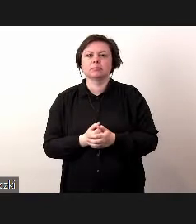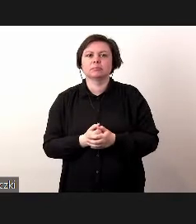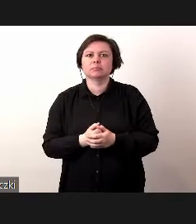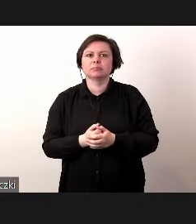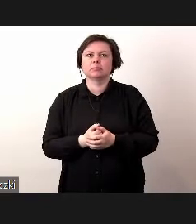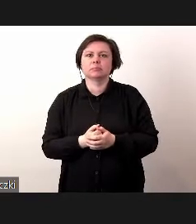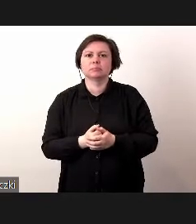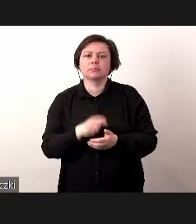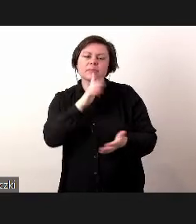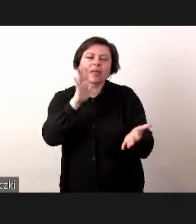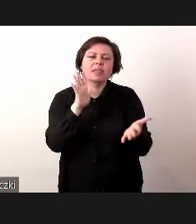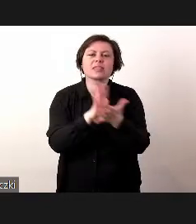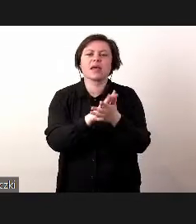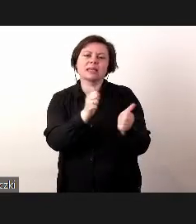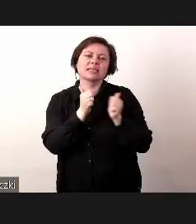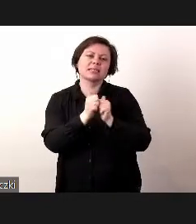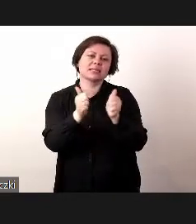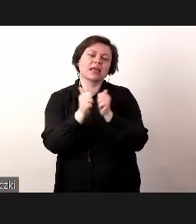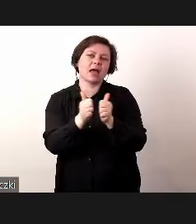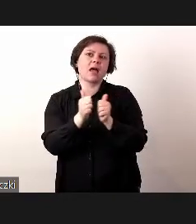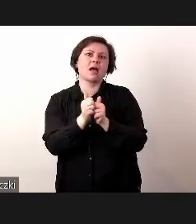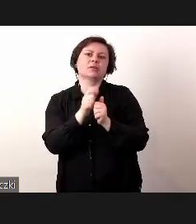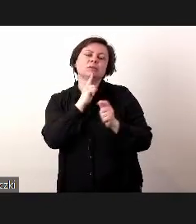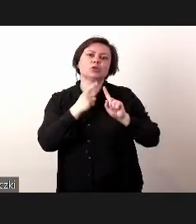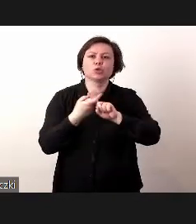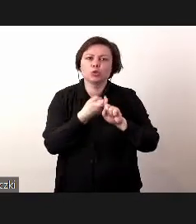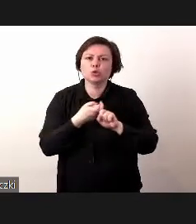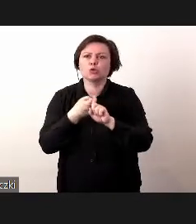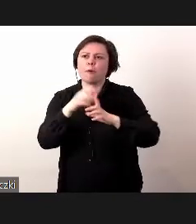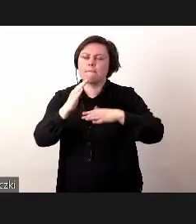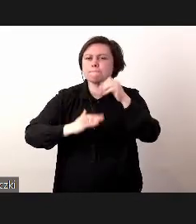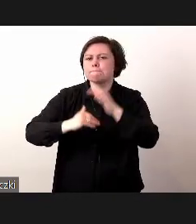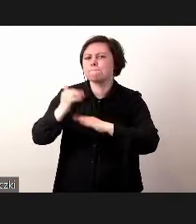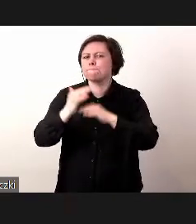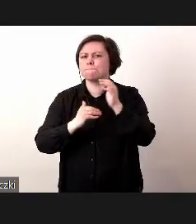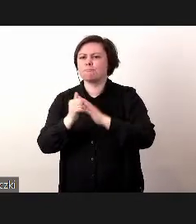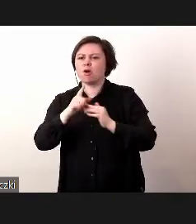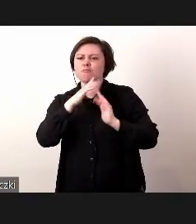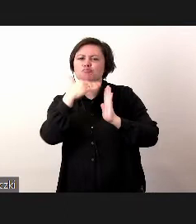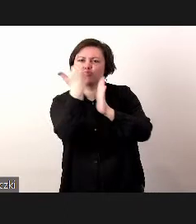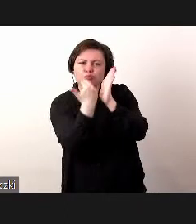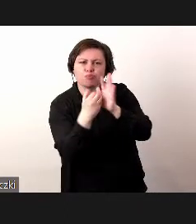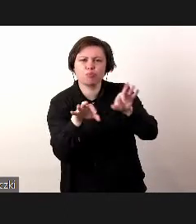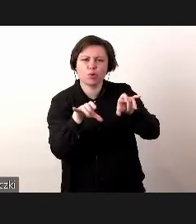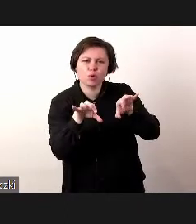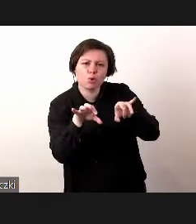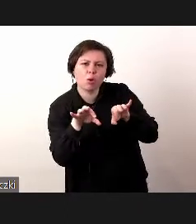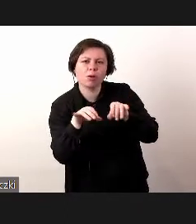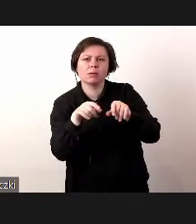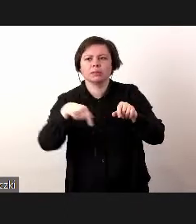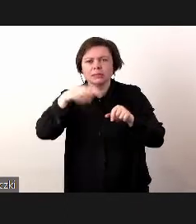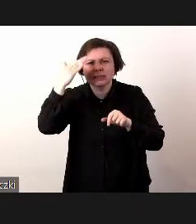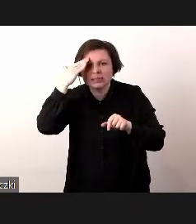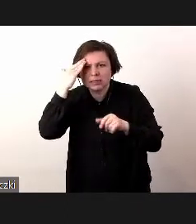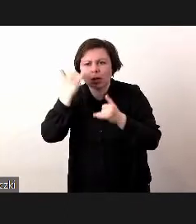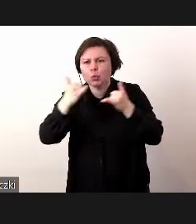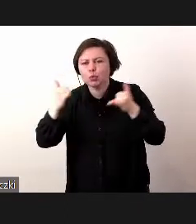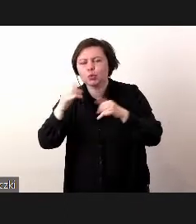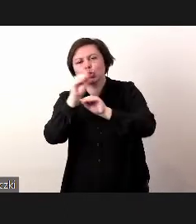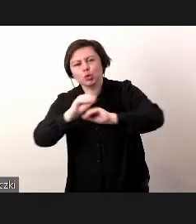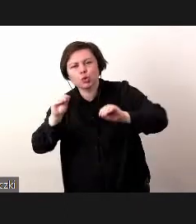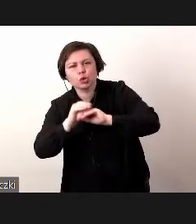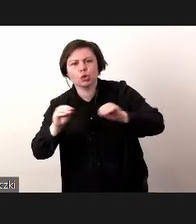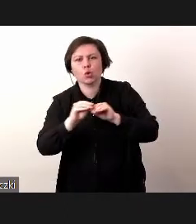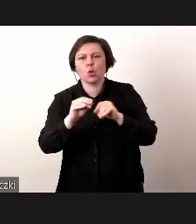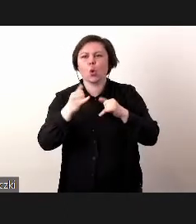takie typowe wyzwania związane z budową oprogramowania, które znamy z różnych szkoleń,